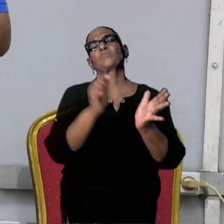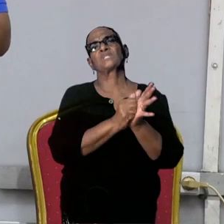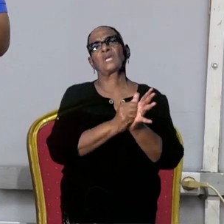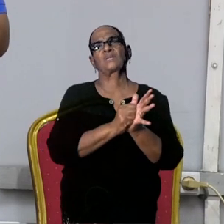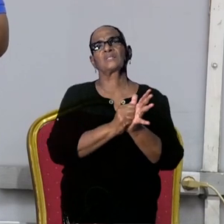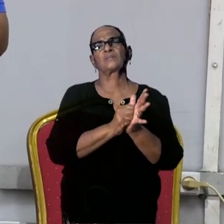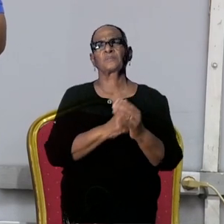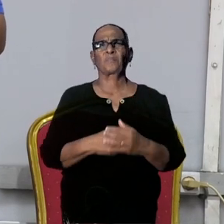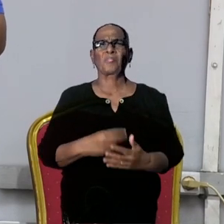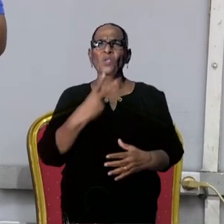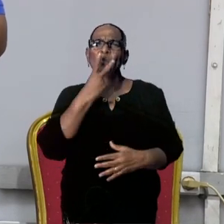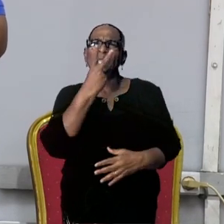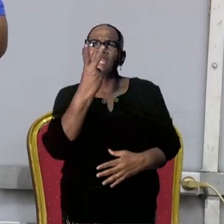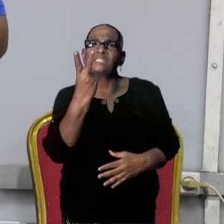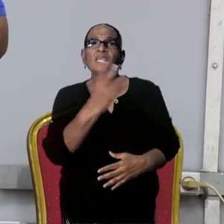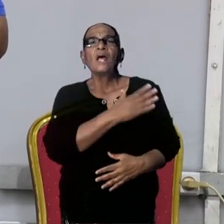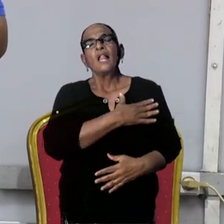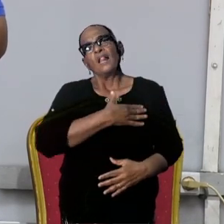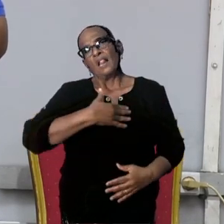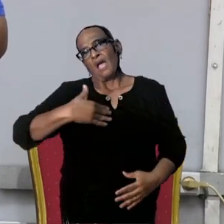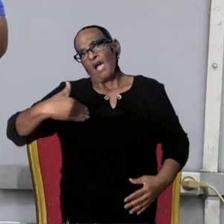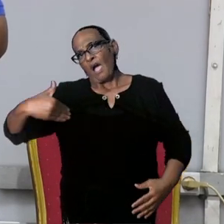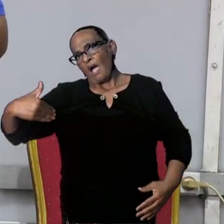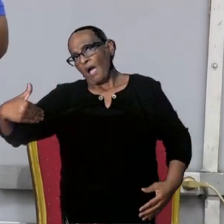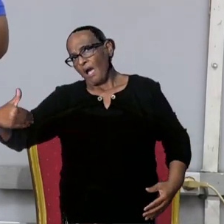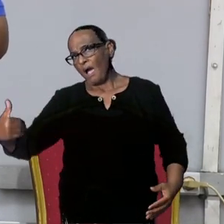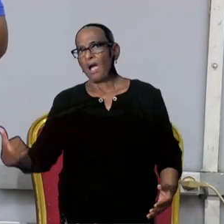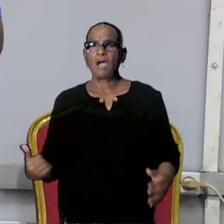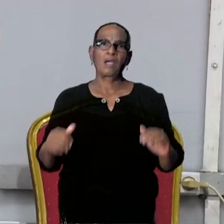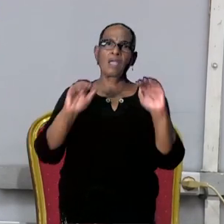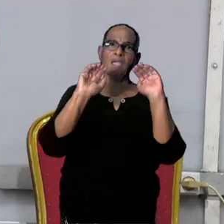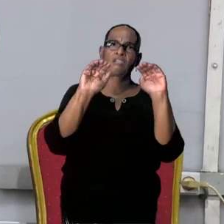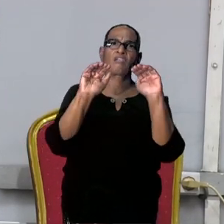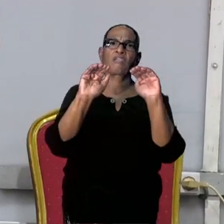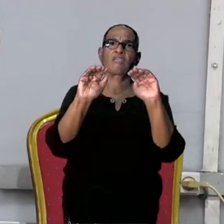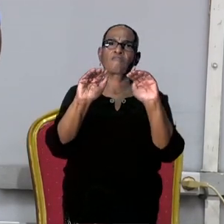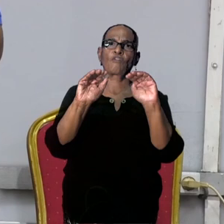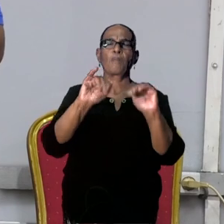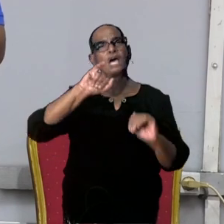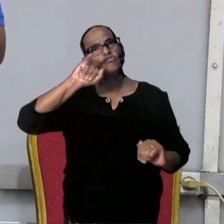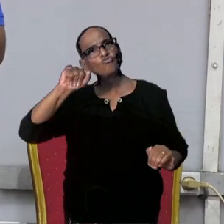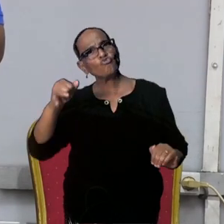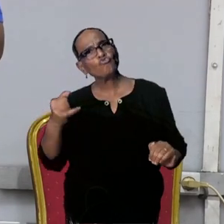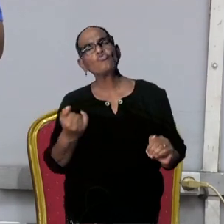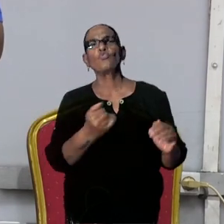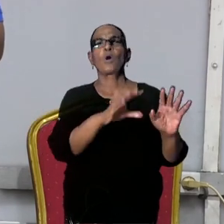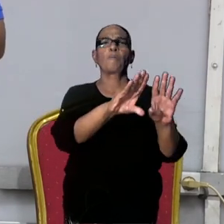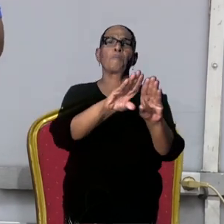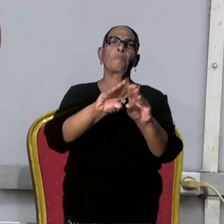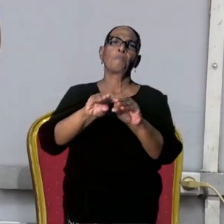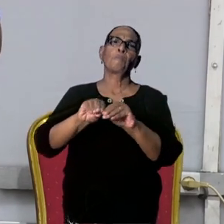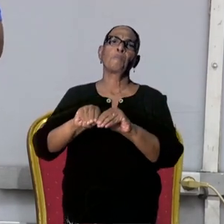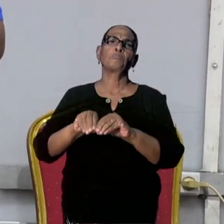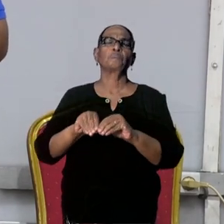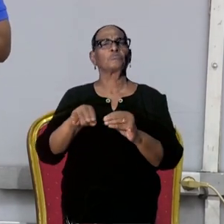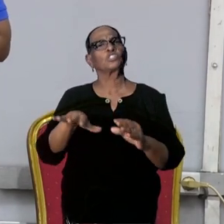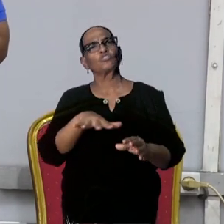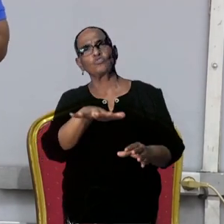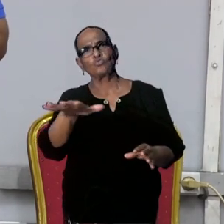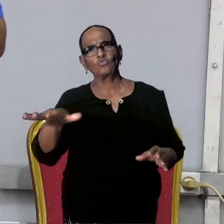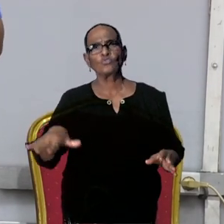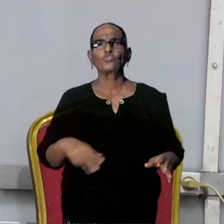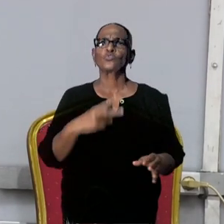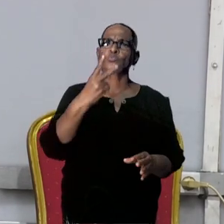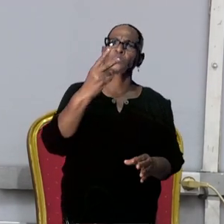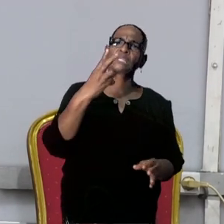We merken dat het soms dagen duurt dat bijvoorbeeld additioneel informatie als nieuwe maatregelen, de situation reports, dat het pas